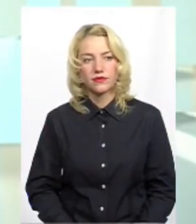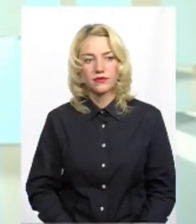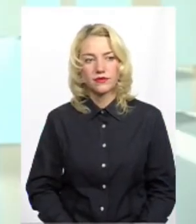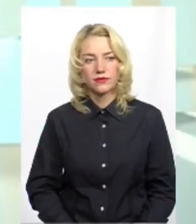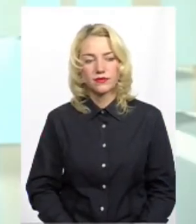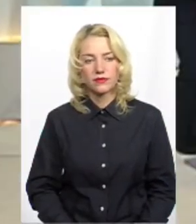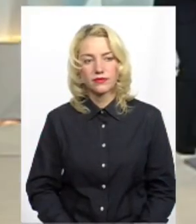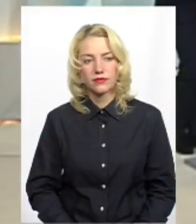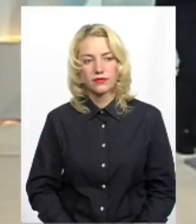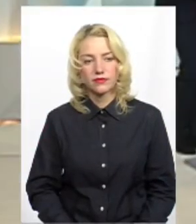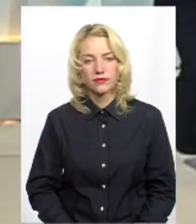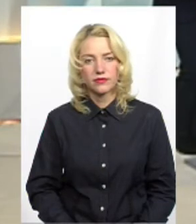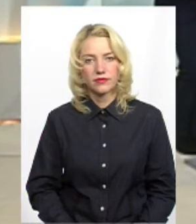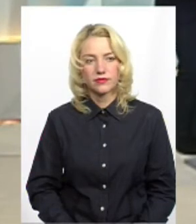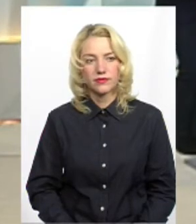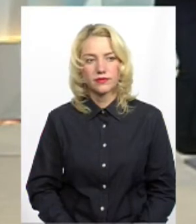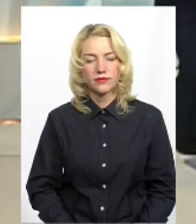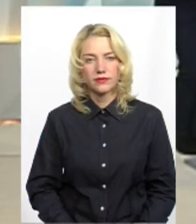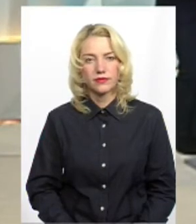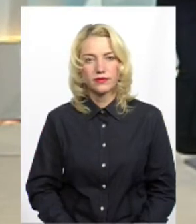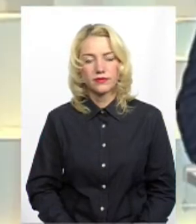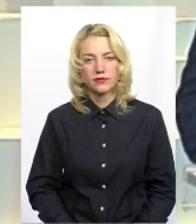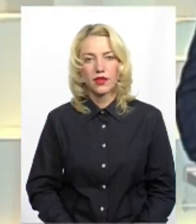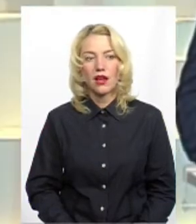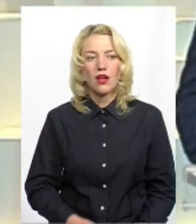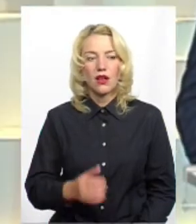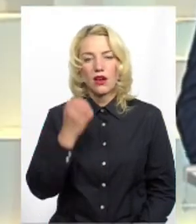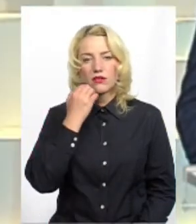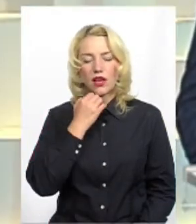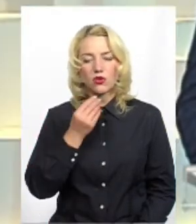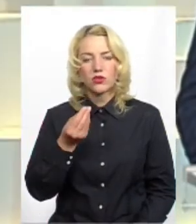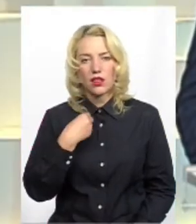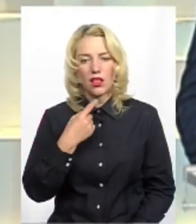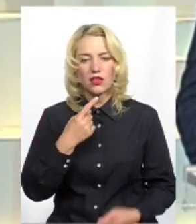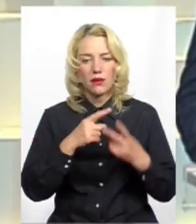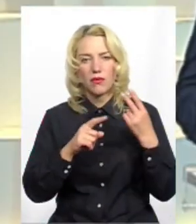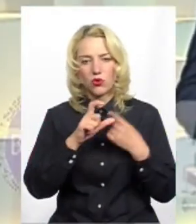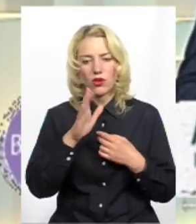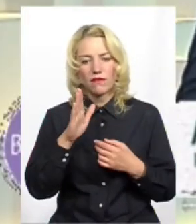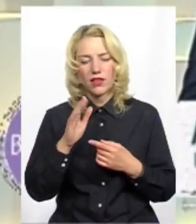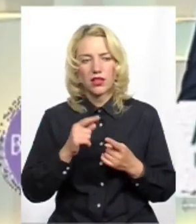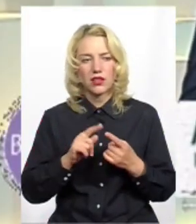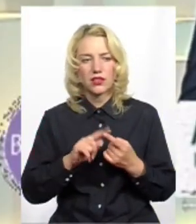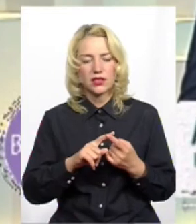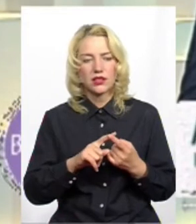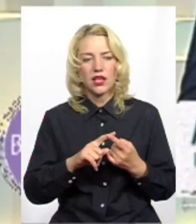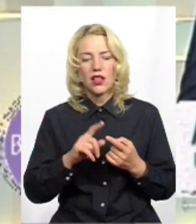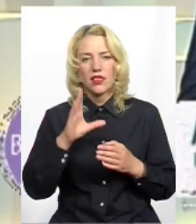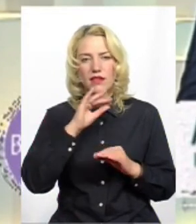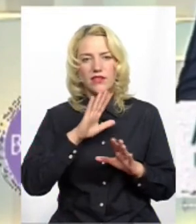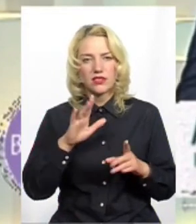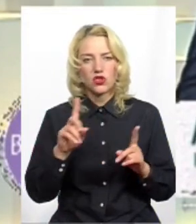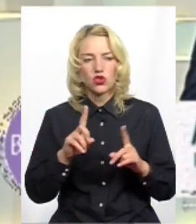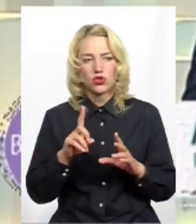Для відповідей на ці питання у вас півтори хвилини. Дякую вам за наданий час. Насправді цих півтори хвилини, мабуть, не